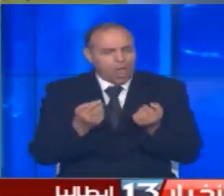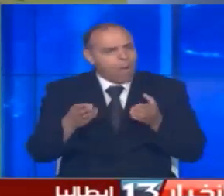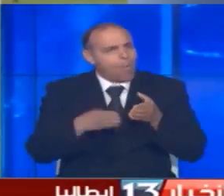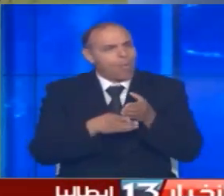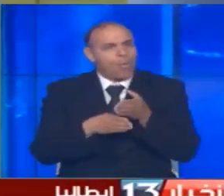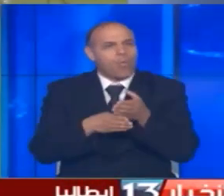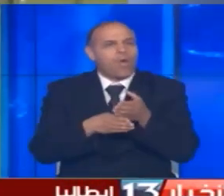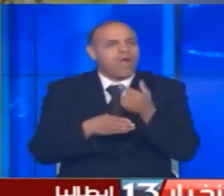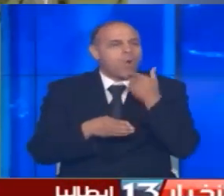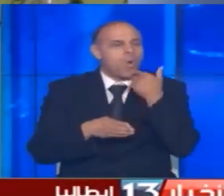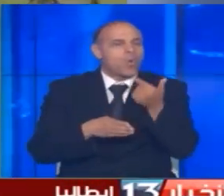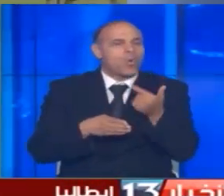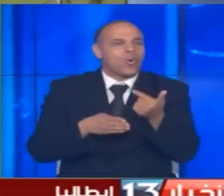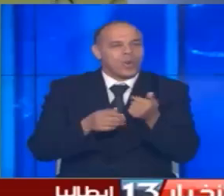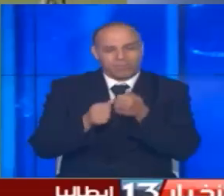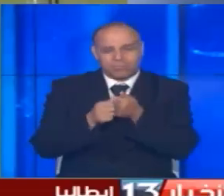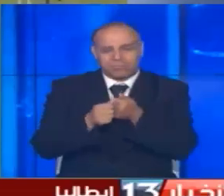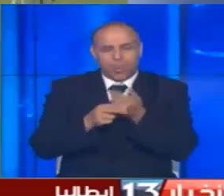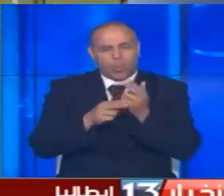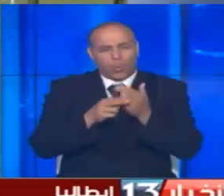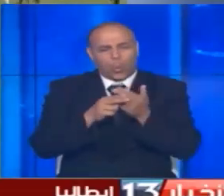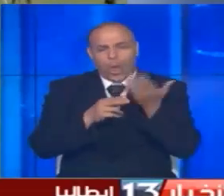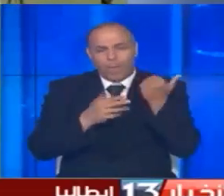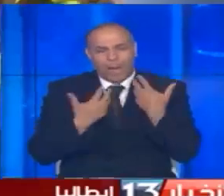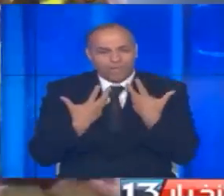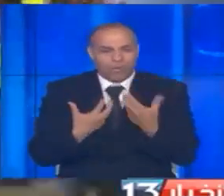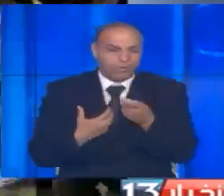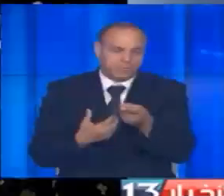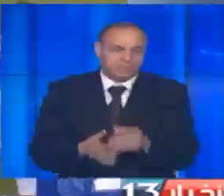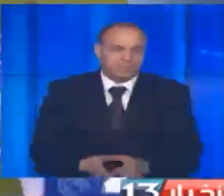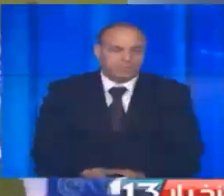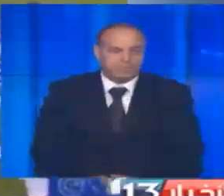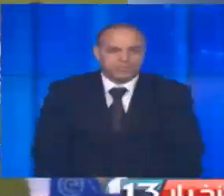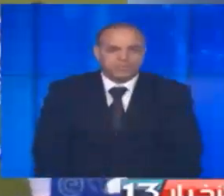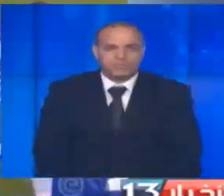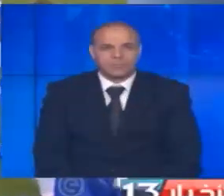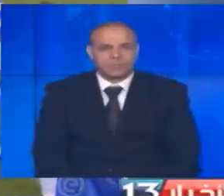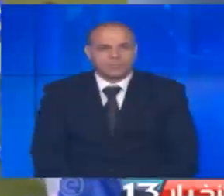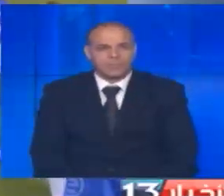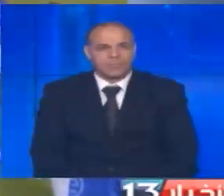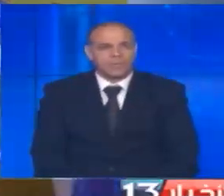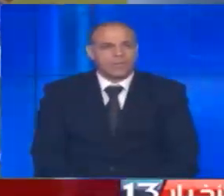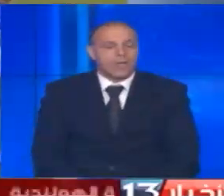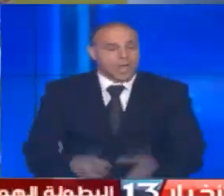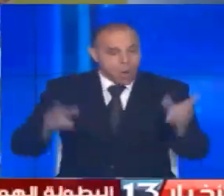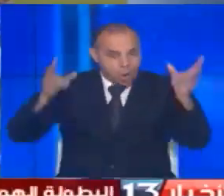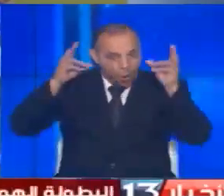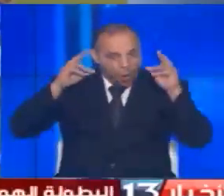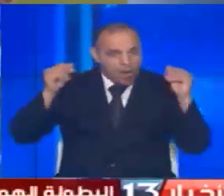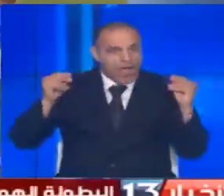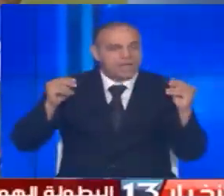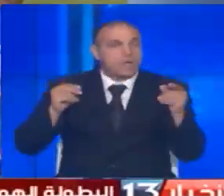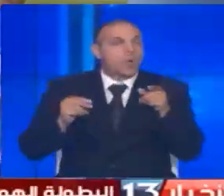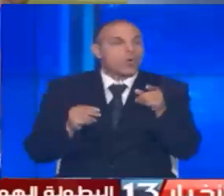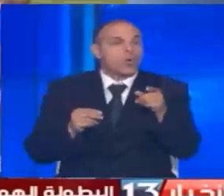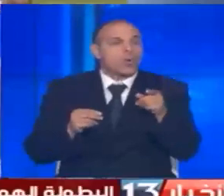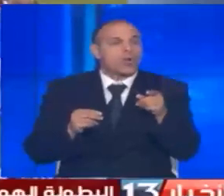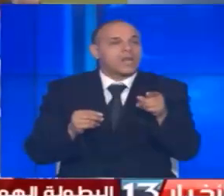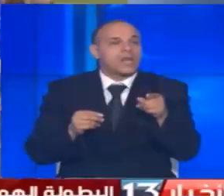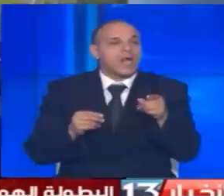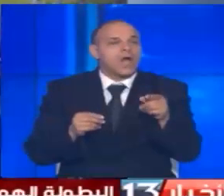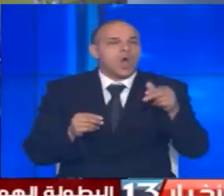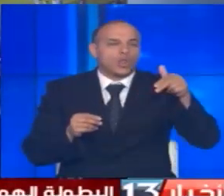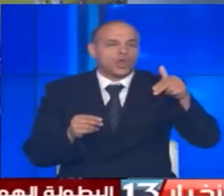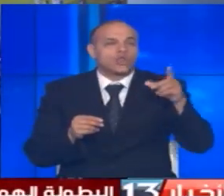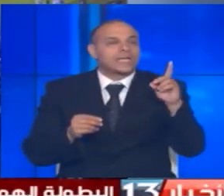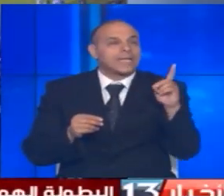في تقليد ظلت تتبعه منذ سنوات طويلة أما بالدوري الهولندي الممتاز فقد استهل فانورد روتردا